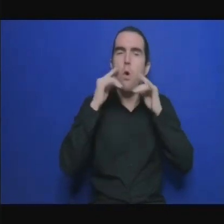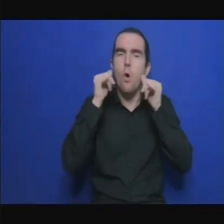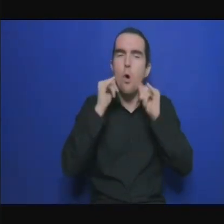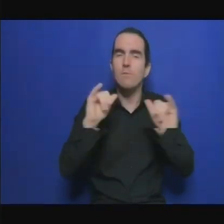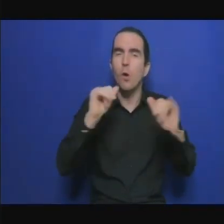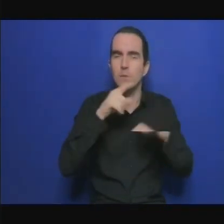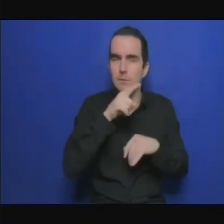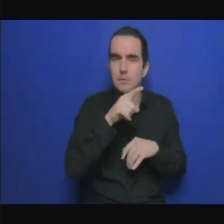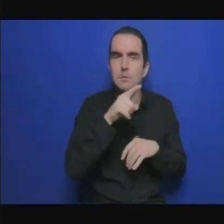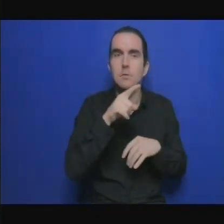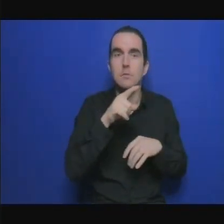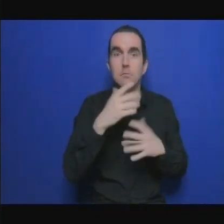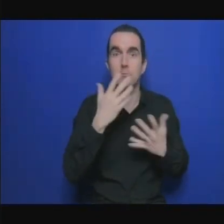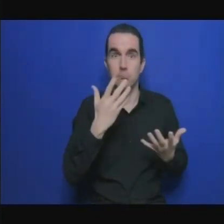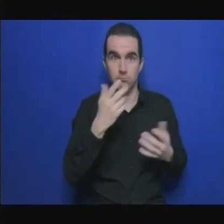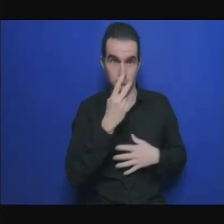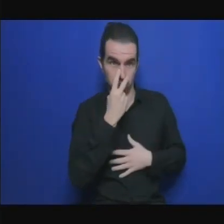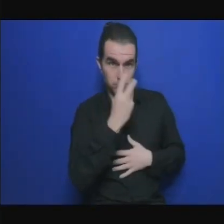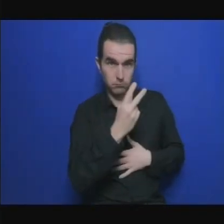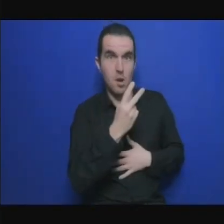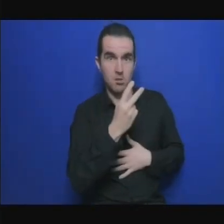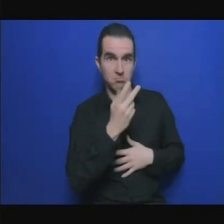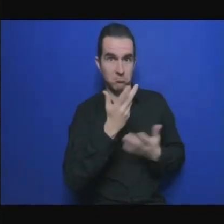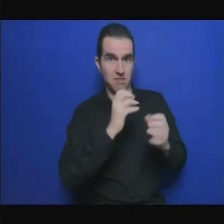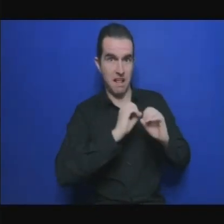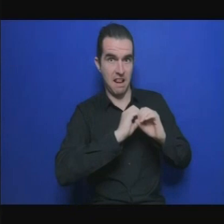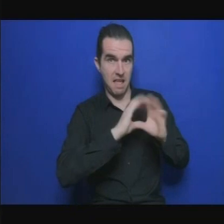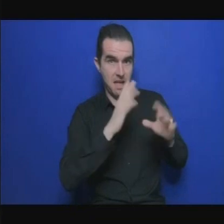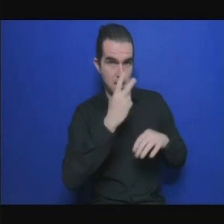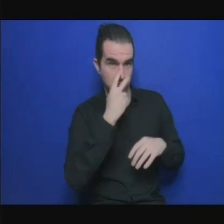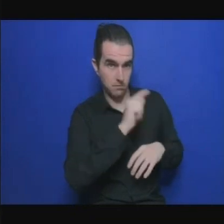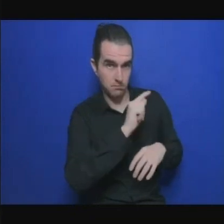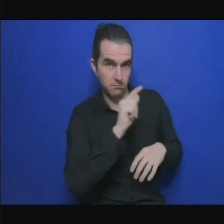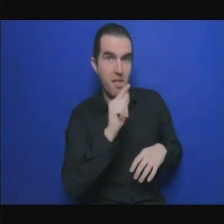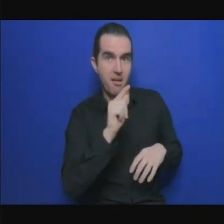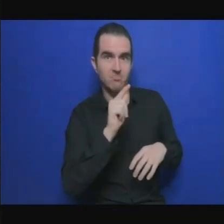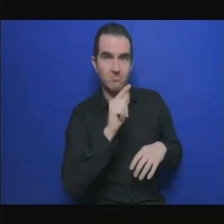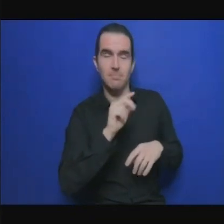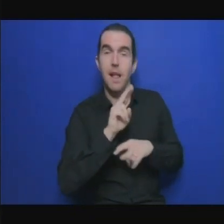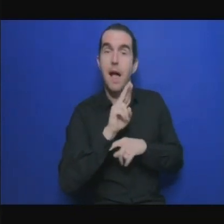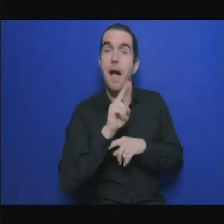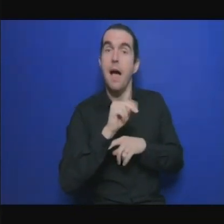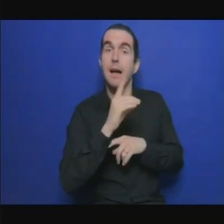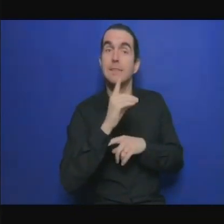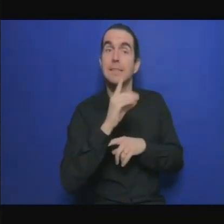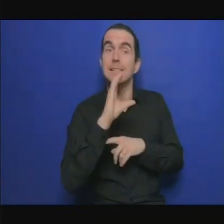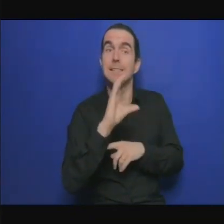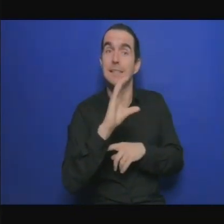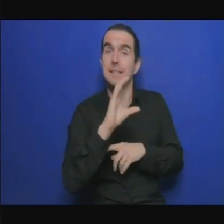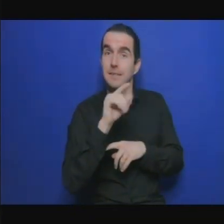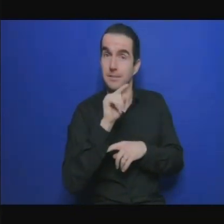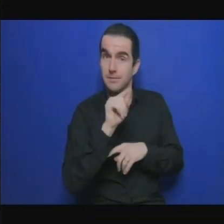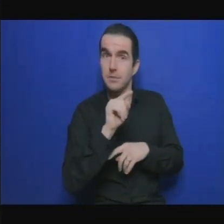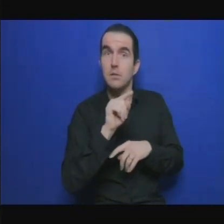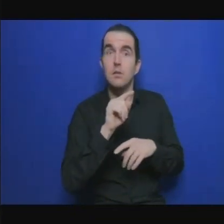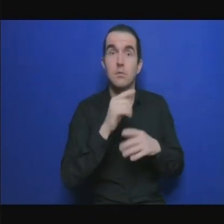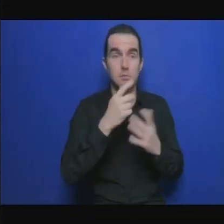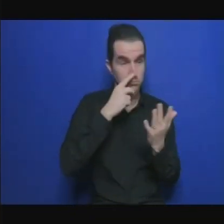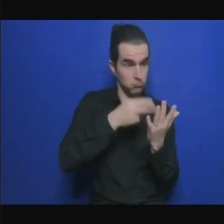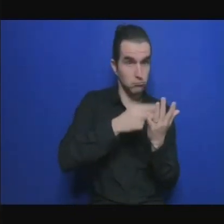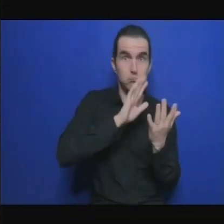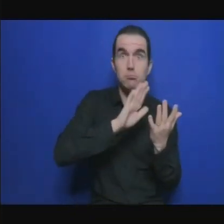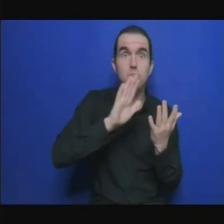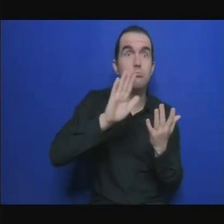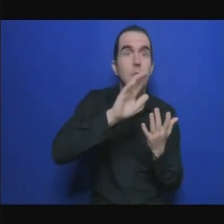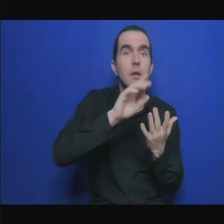des engagements et des contributions au niveau national mais ces chiffres je